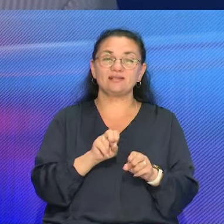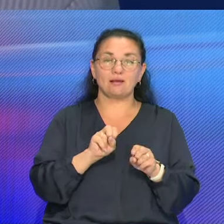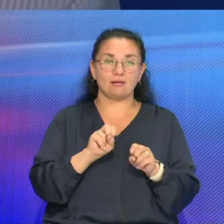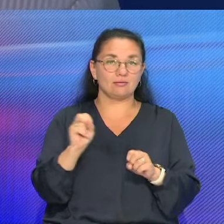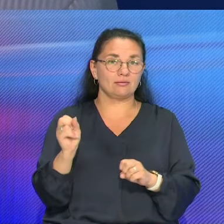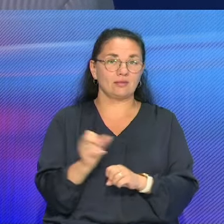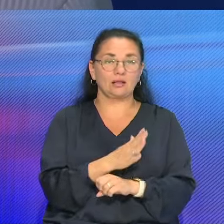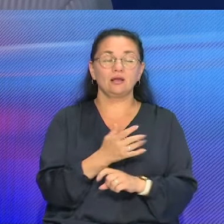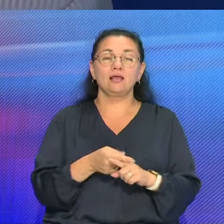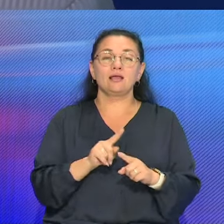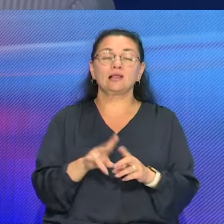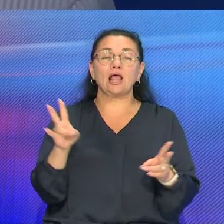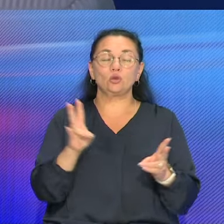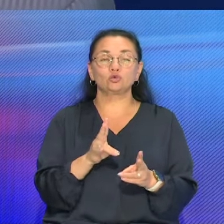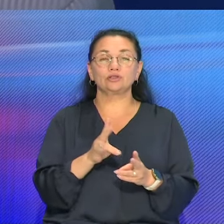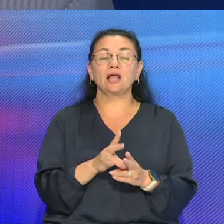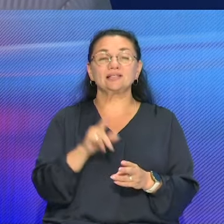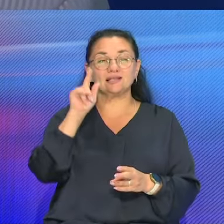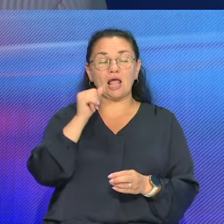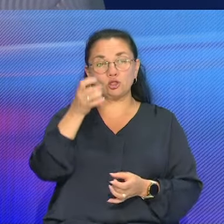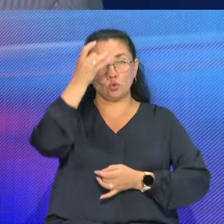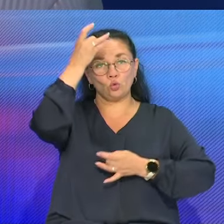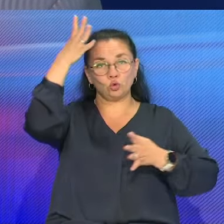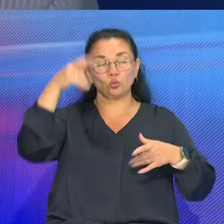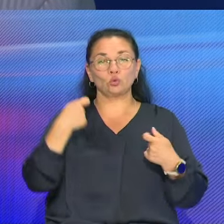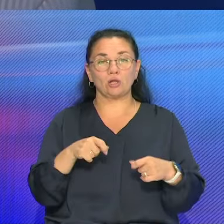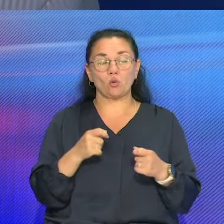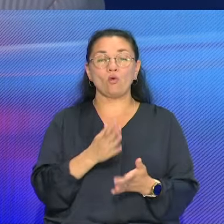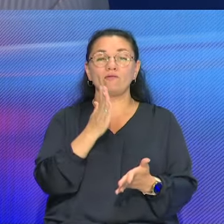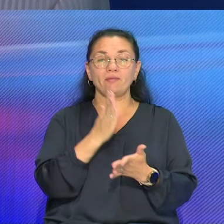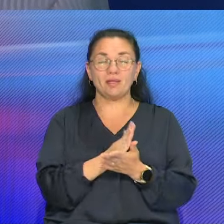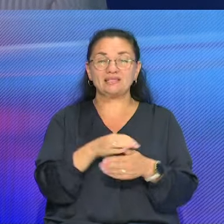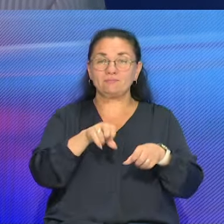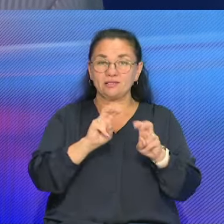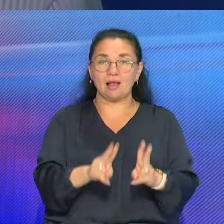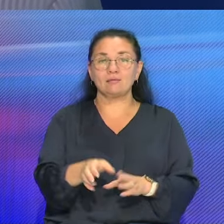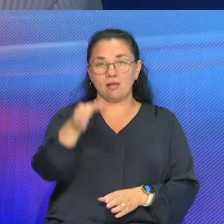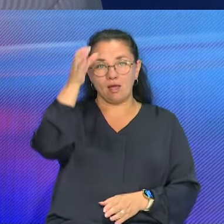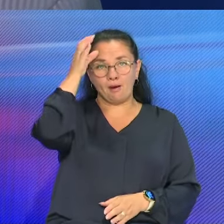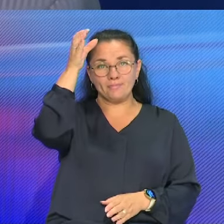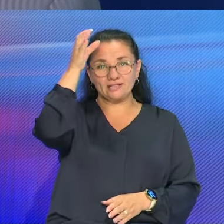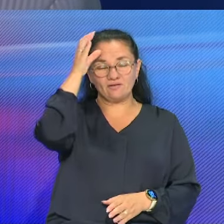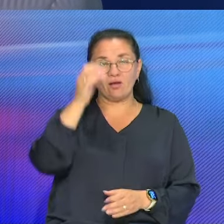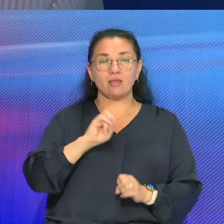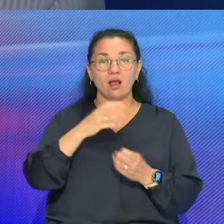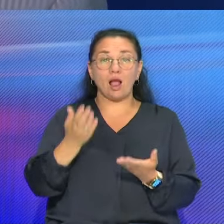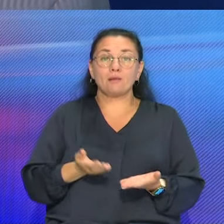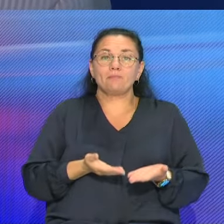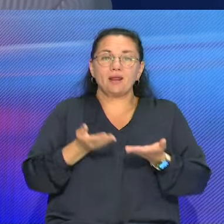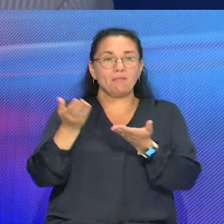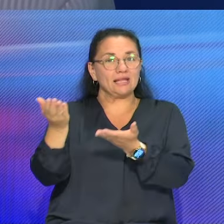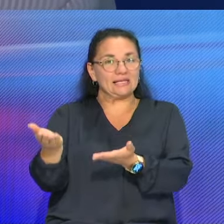значит, и культурой торговли, и иметь соответствующее образование, как преподнести товар,